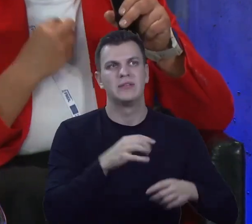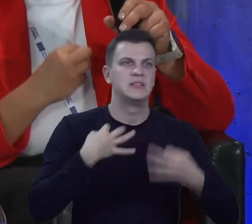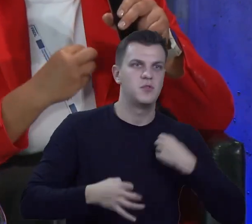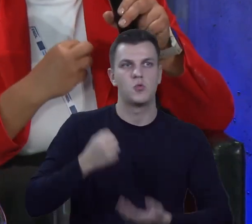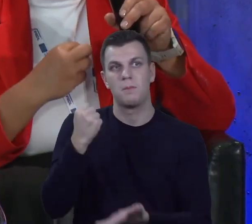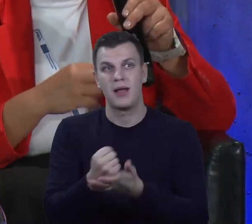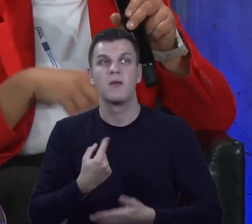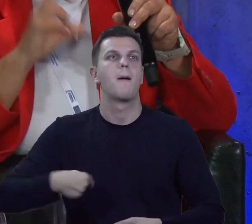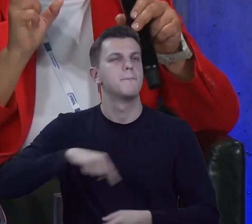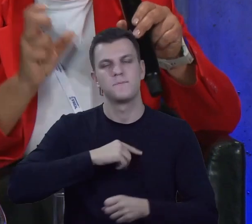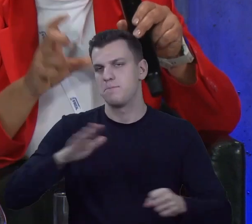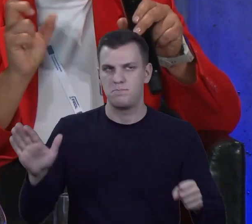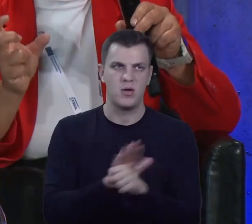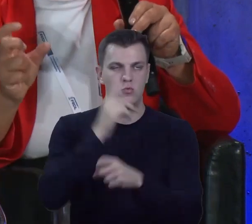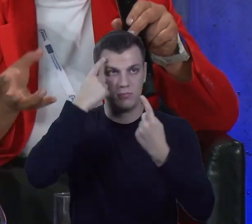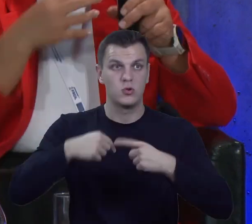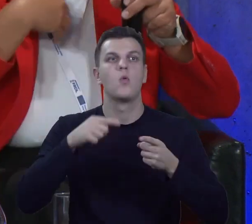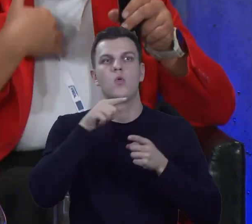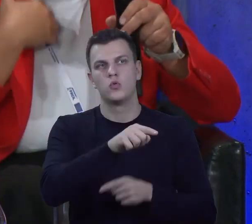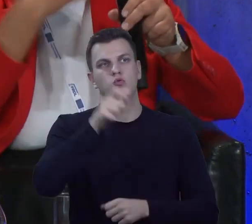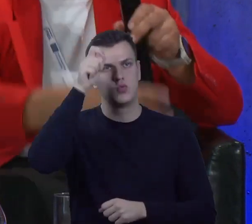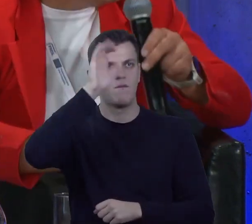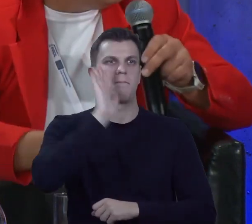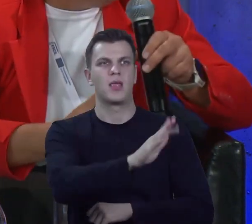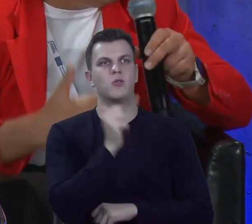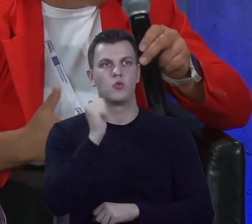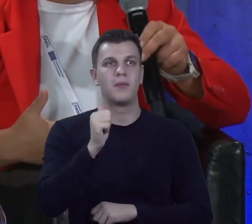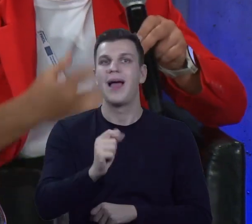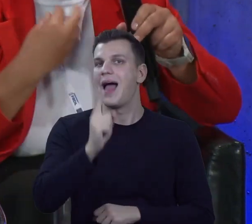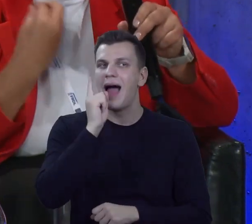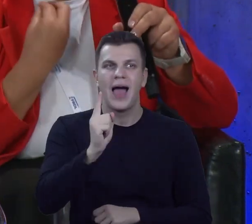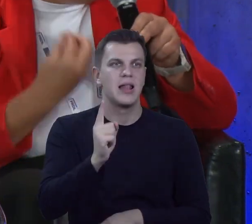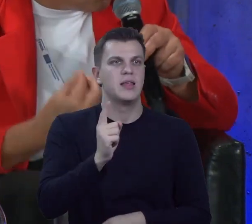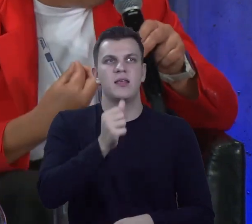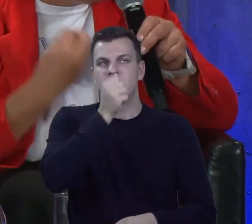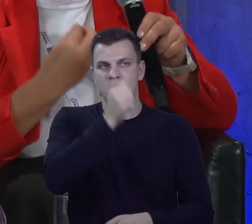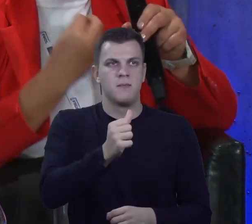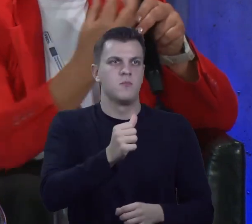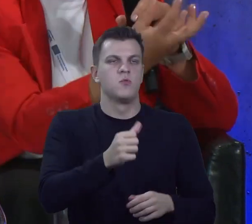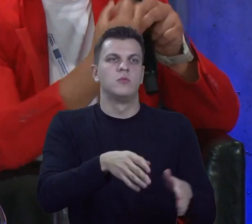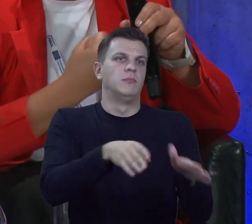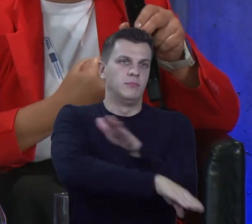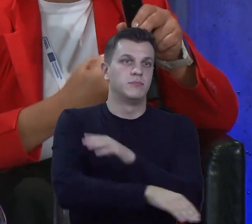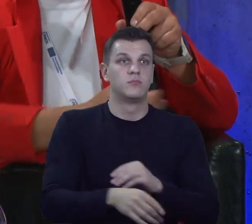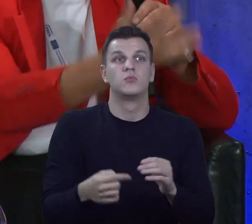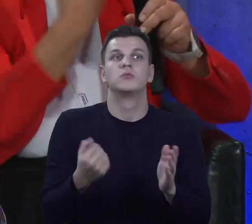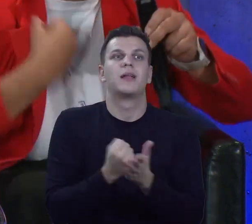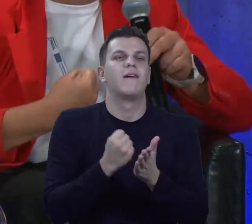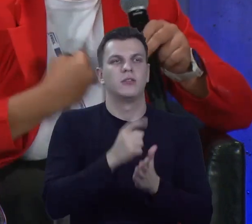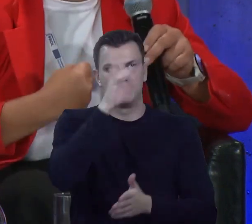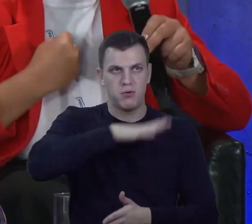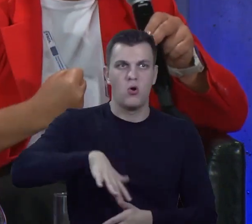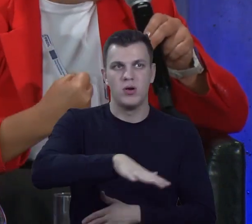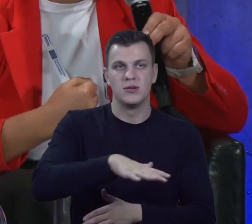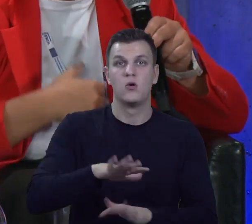mamy pełne przekonanie, że to jest kompetentny człowiek, ale nie eliminujemy, bo to jest kluczowe, tego ogniwa społecznego. Dobrze. Czyli